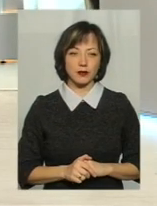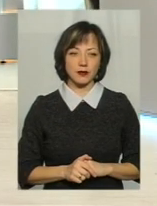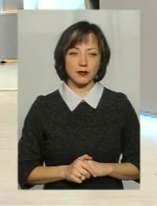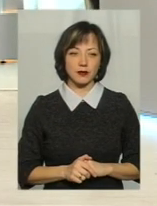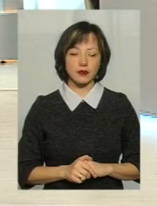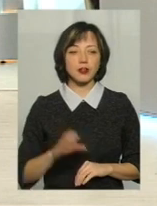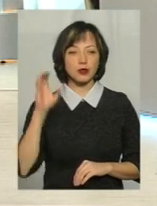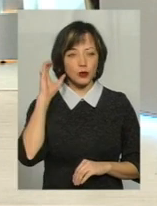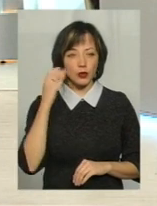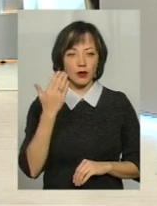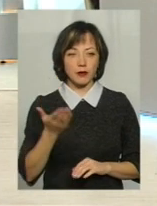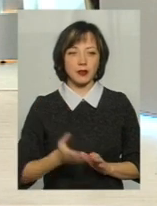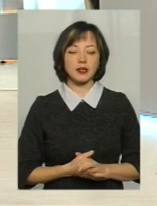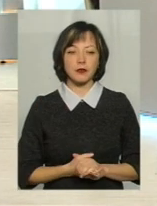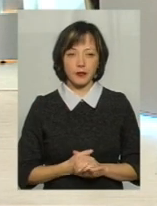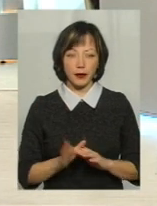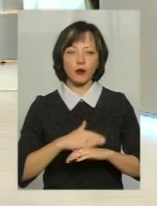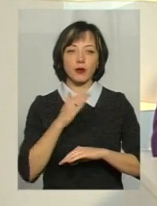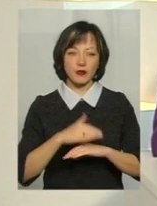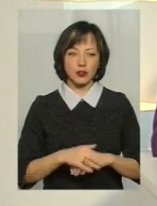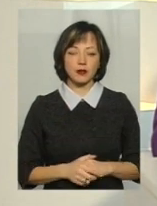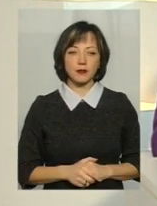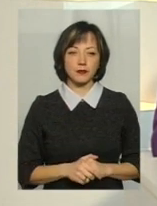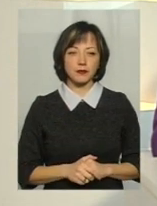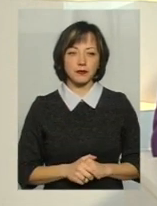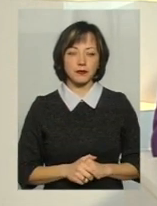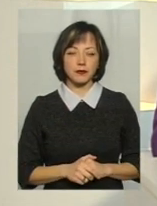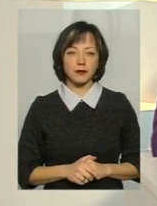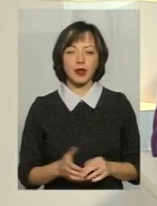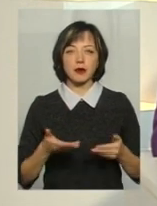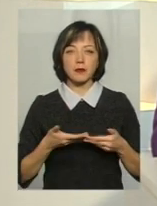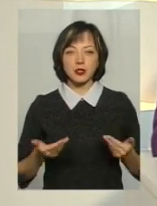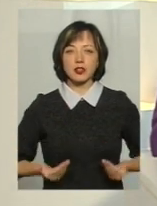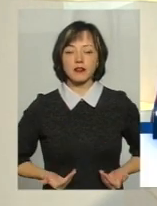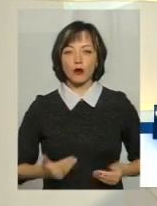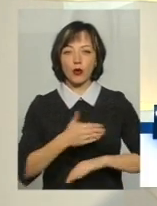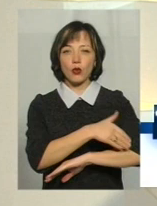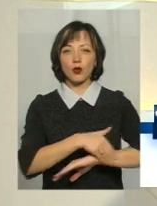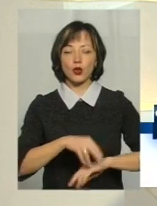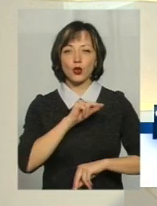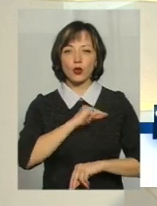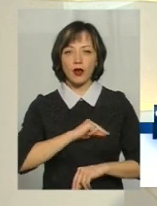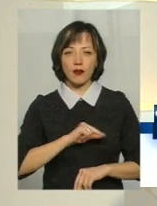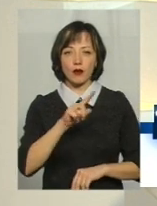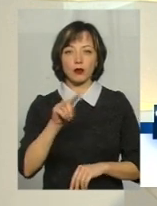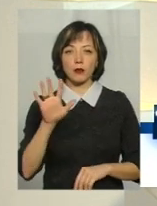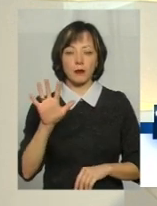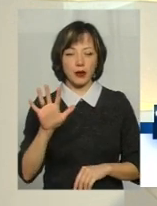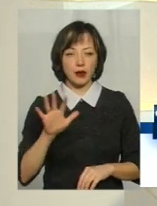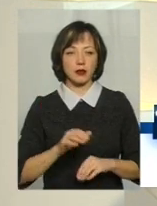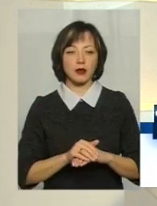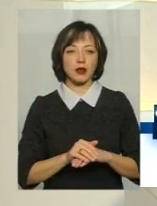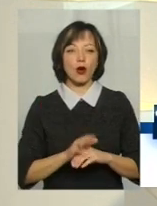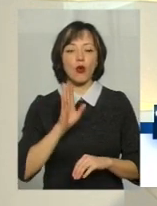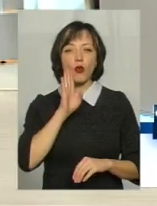Так, так, ми вас слухаємо. Доброго вечора. Доброго. Ми живемо в Катрусдагой, уліці 5. І